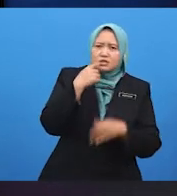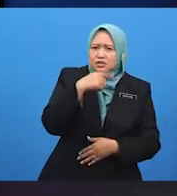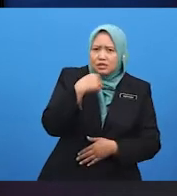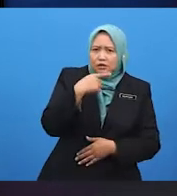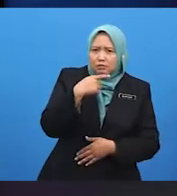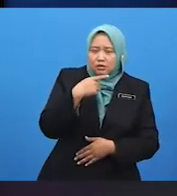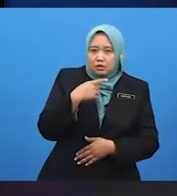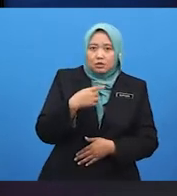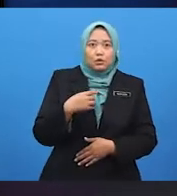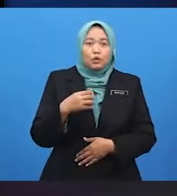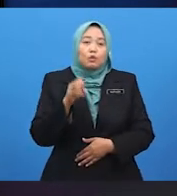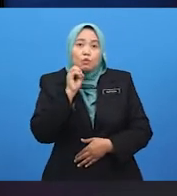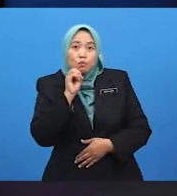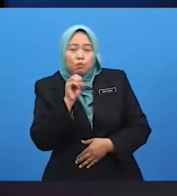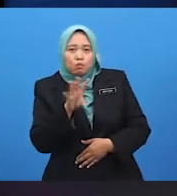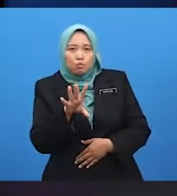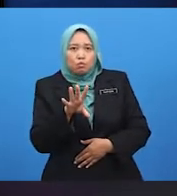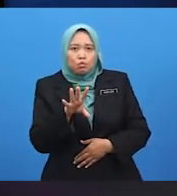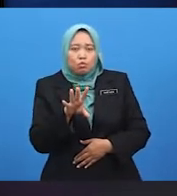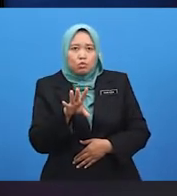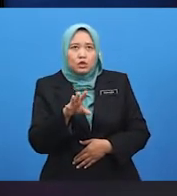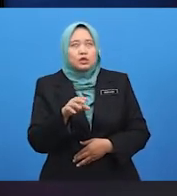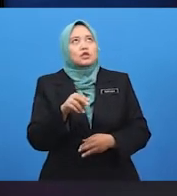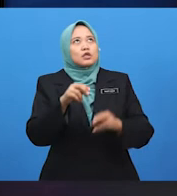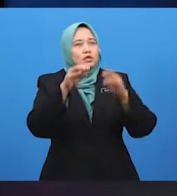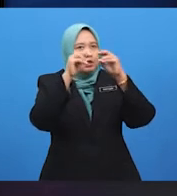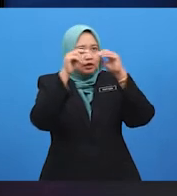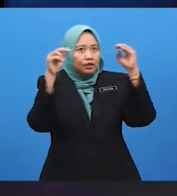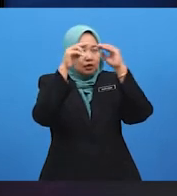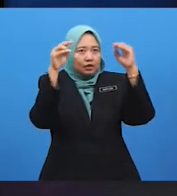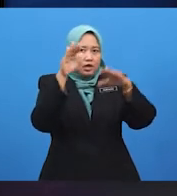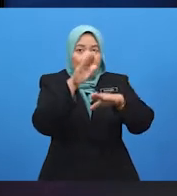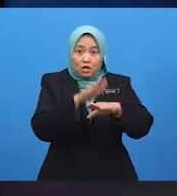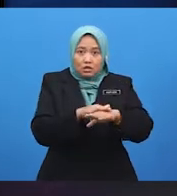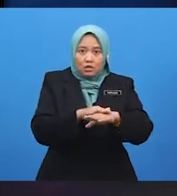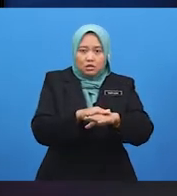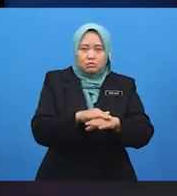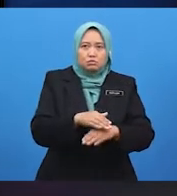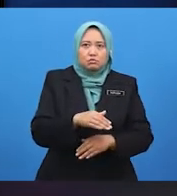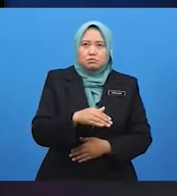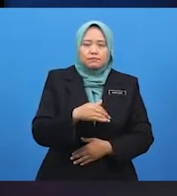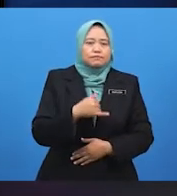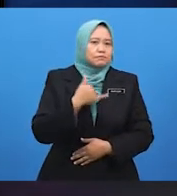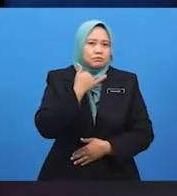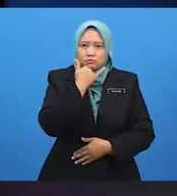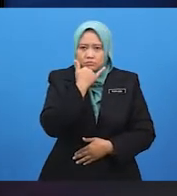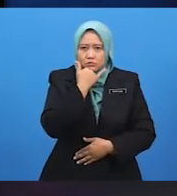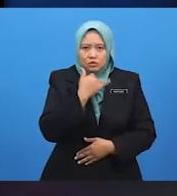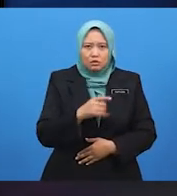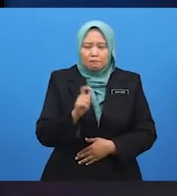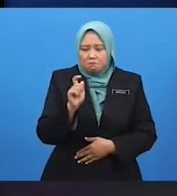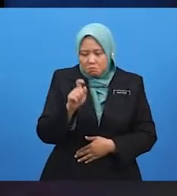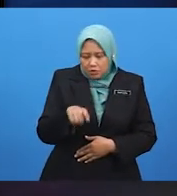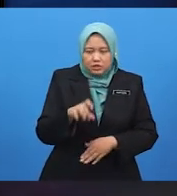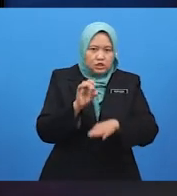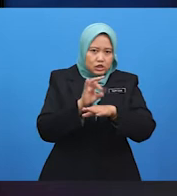sampah dari tingkat atas? Yeesh, dia salah seorang penyebab kekotoran tempat kita ini. Saya perlu menegur